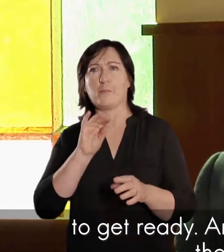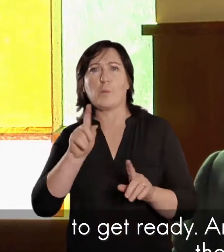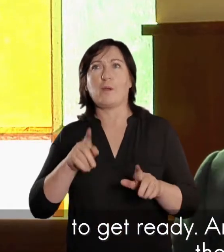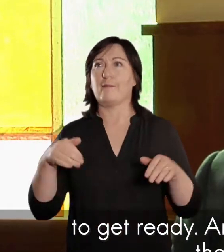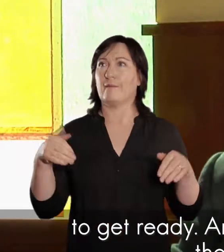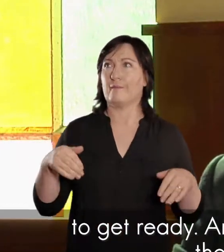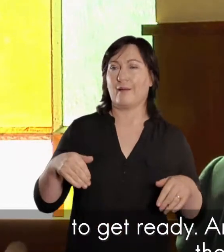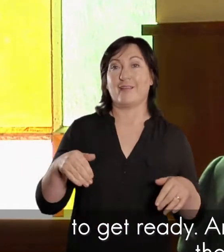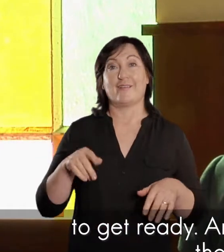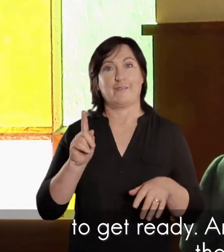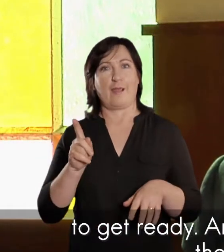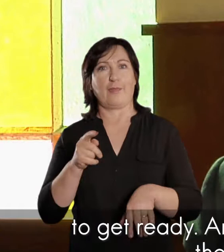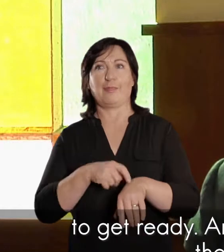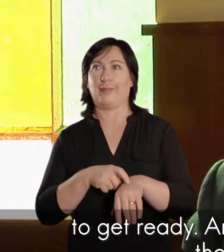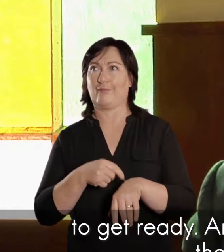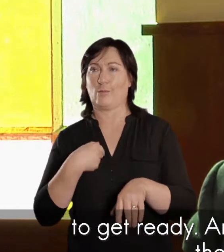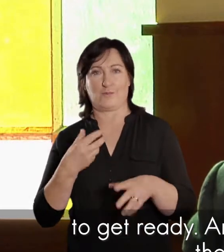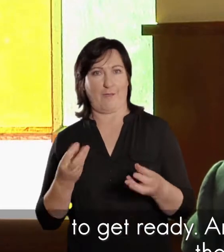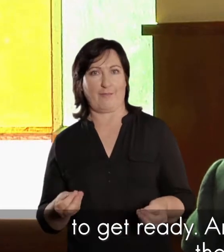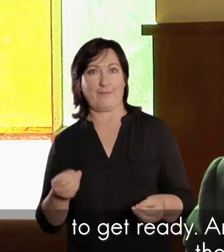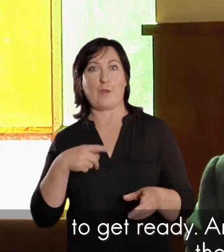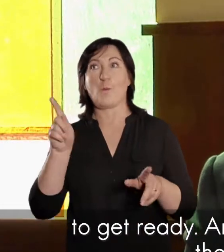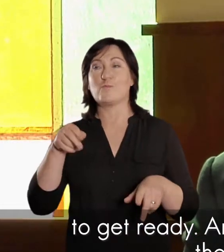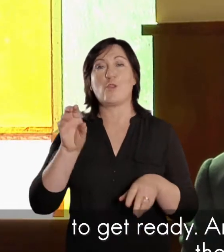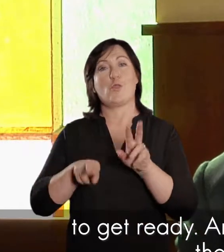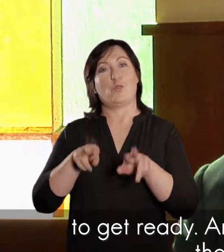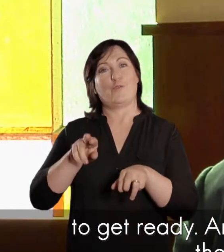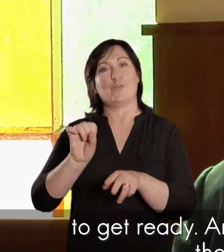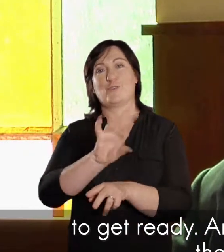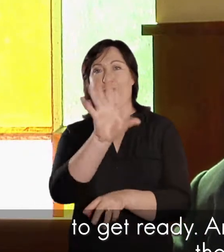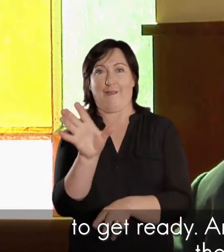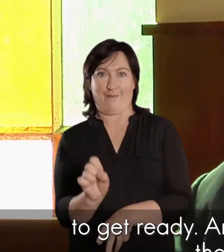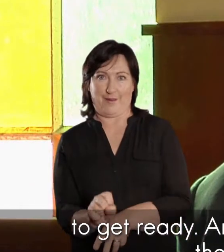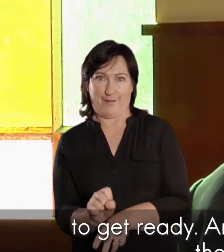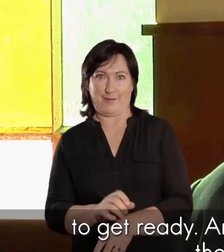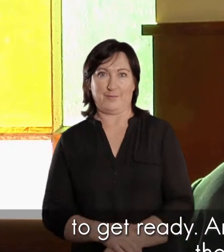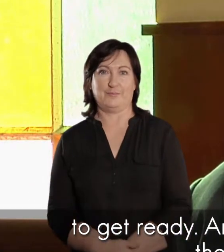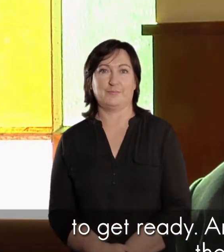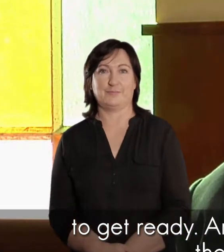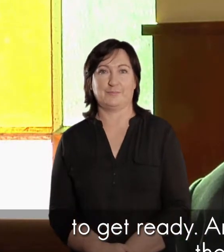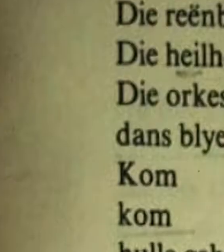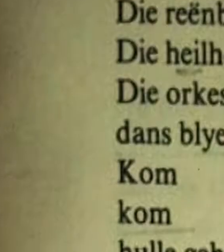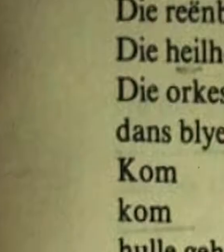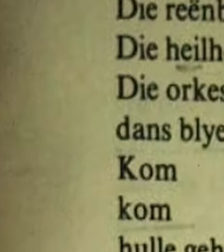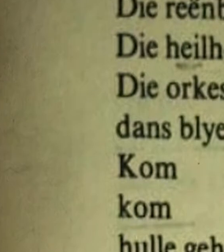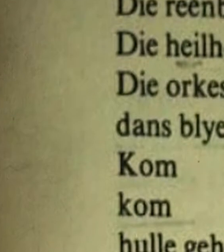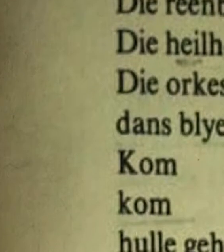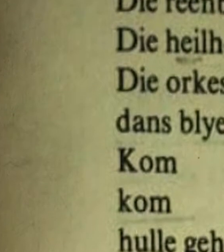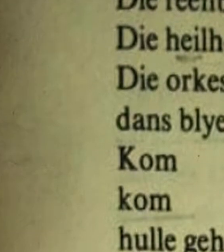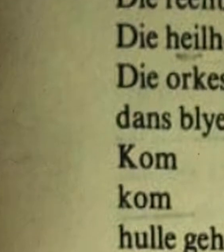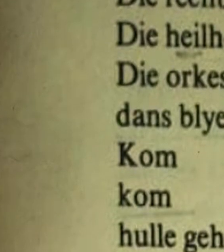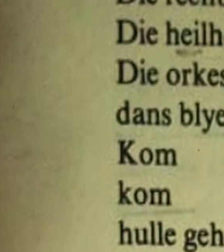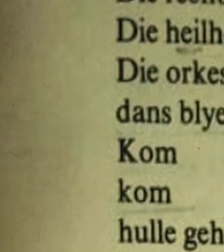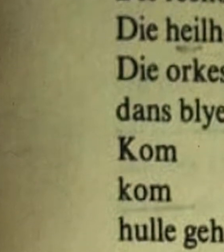van die afwachting, wat daar was, na die komst van die nieuwe Zuid-Afrika. Die